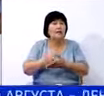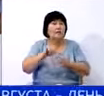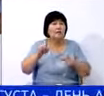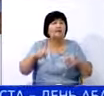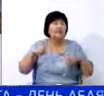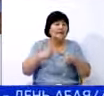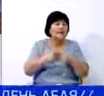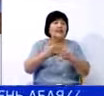и технических средств.